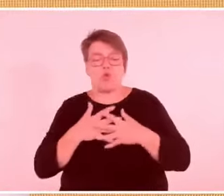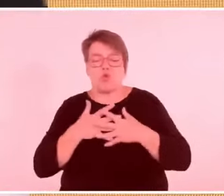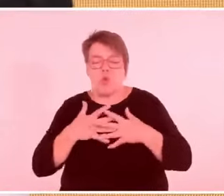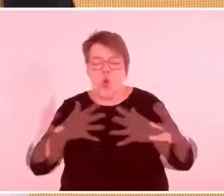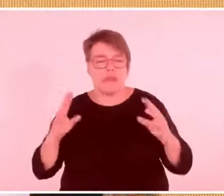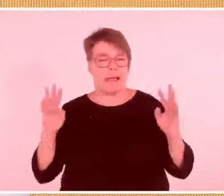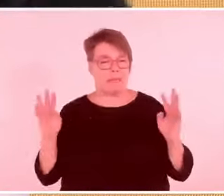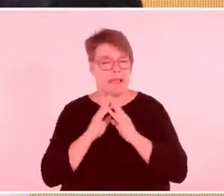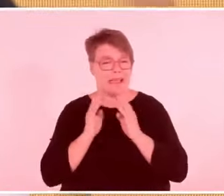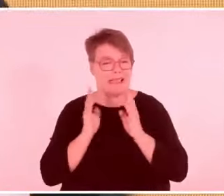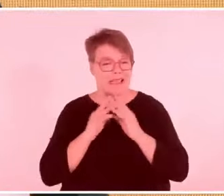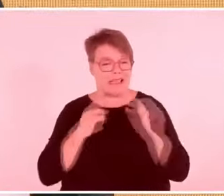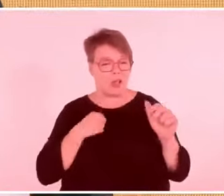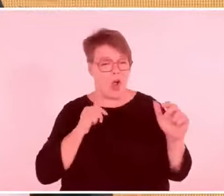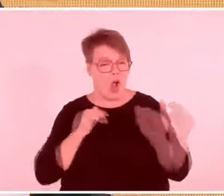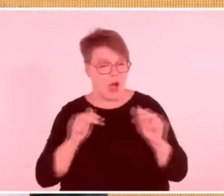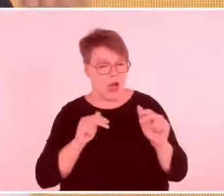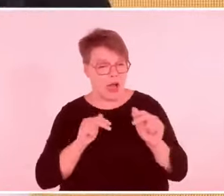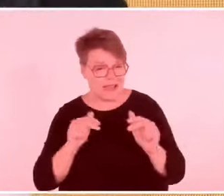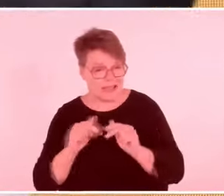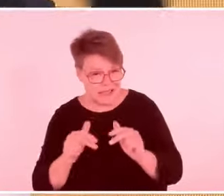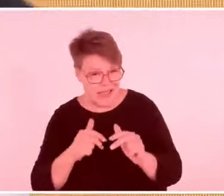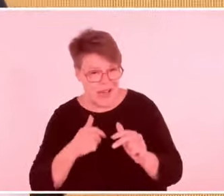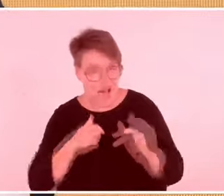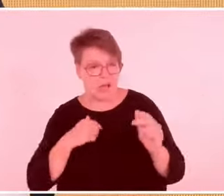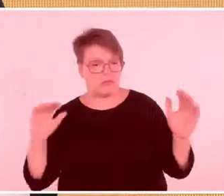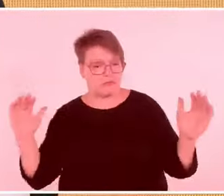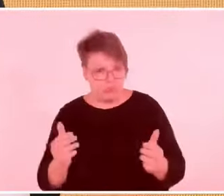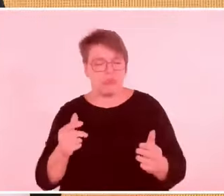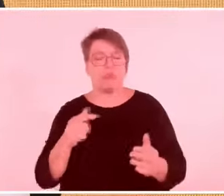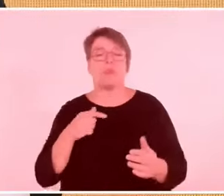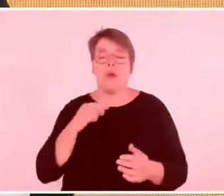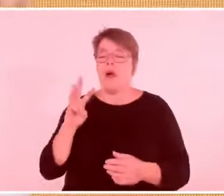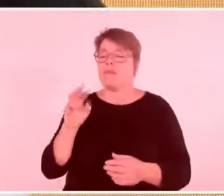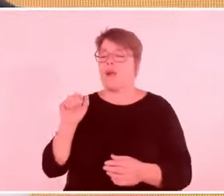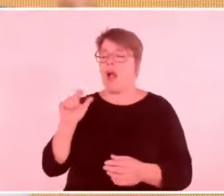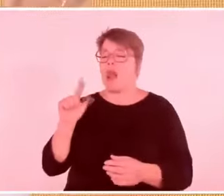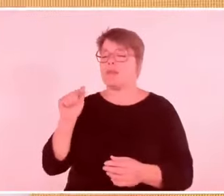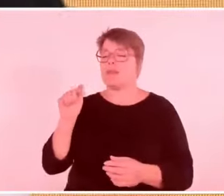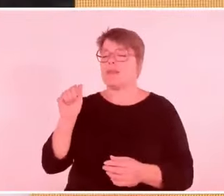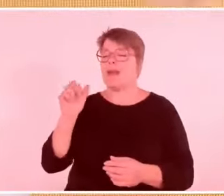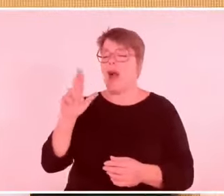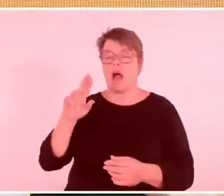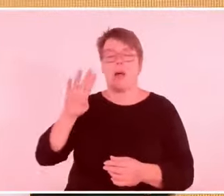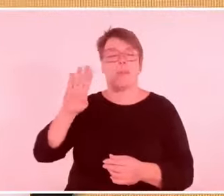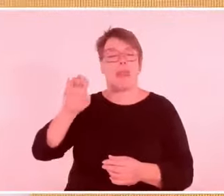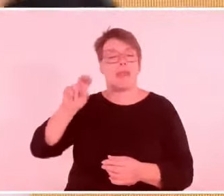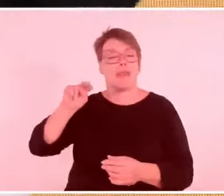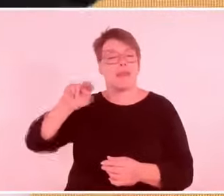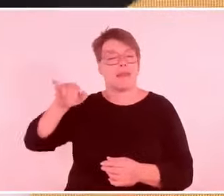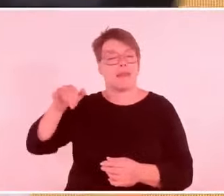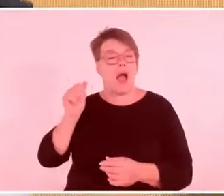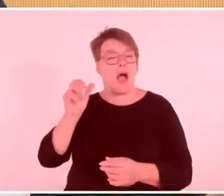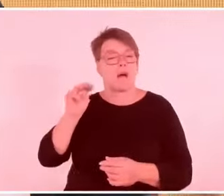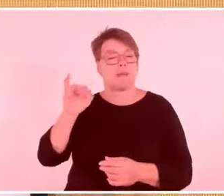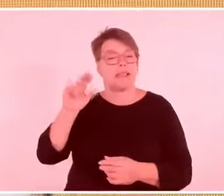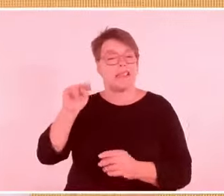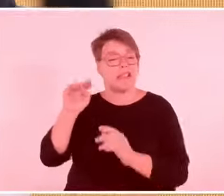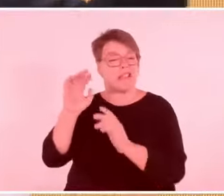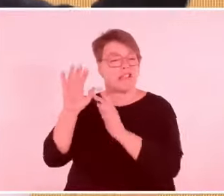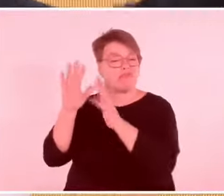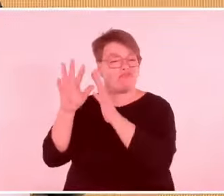Da gab es überhaupt kein Problem. Das habe ich in Ramallah organisiert. Ich habe eine Kinoschule organisiert,